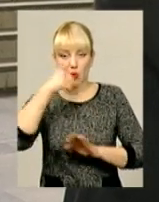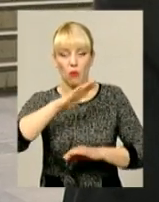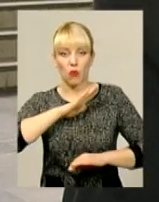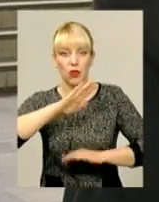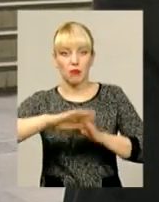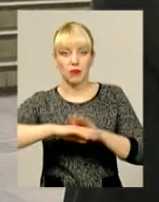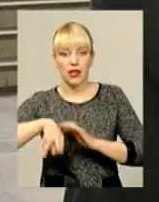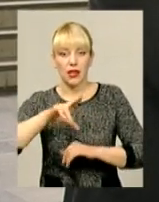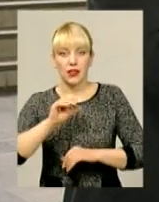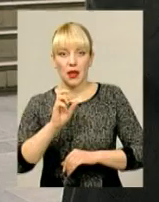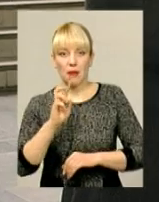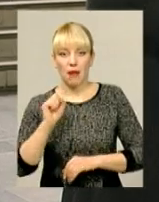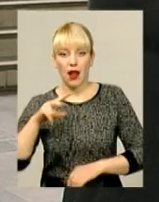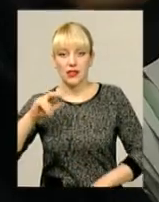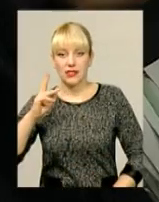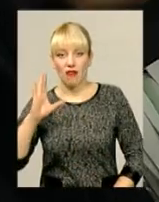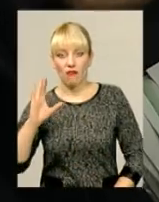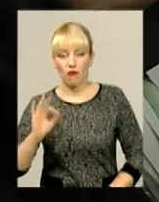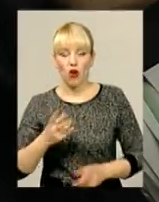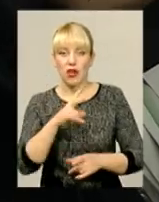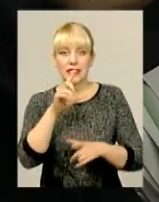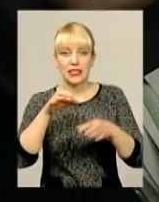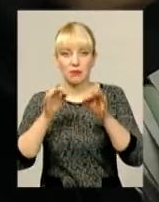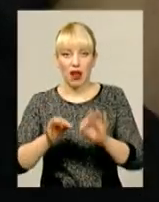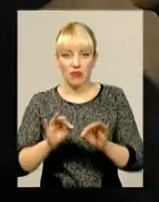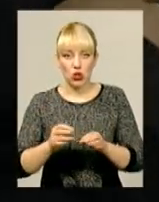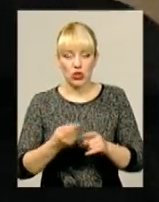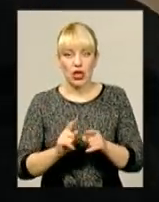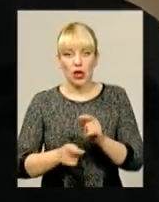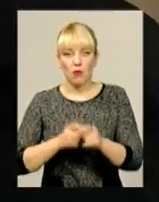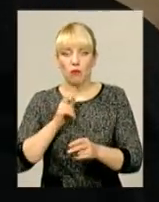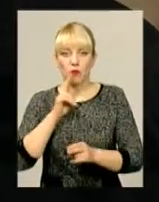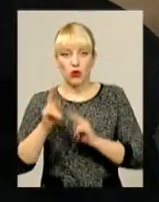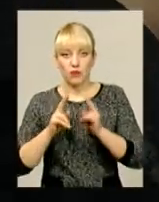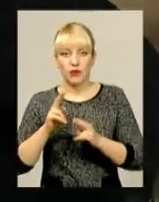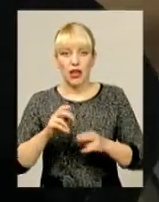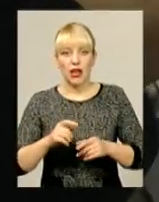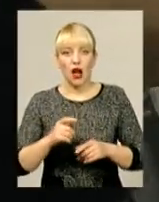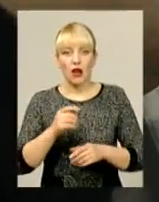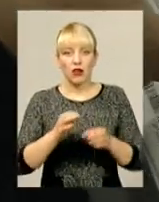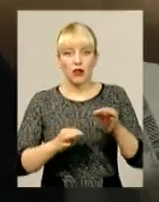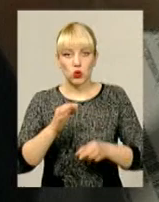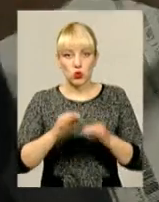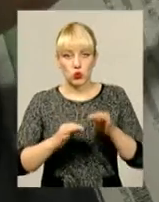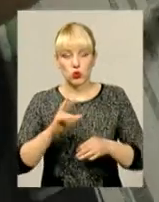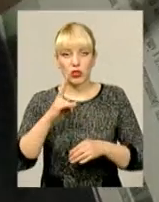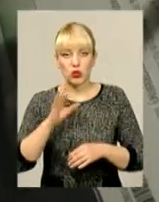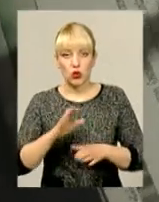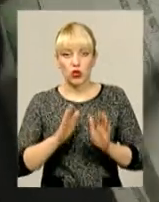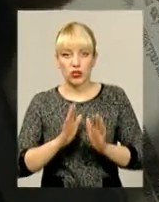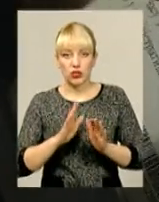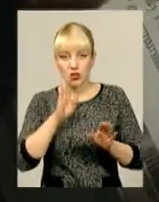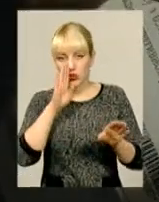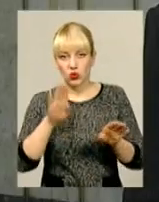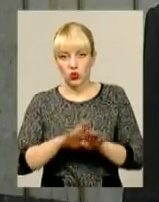За справедливістю, чоловіки разом зі ще двома побратимами подалися до Хмельницького окружного адміністративного суду. Та от тільки, схоже,